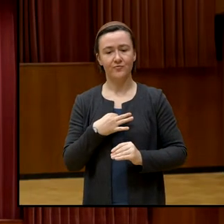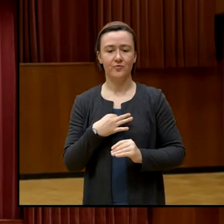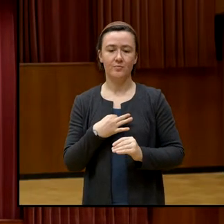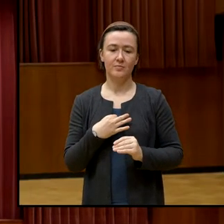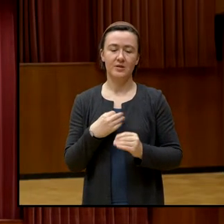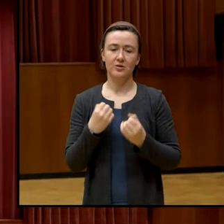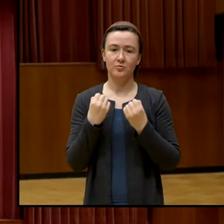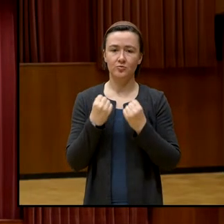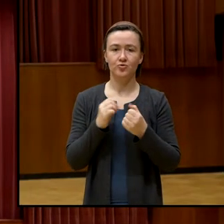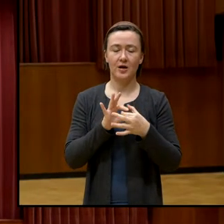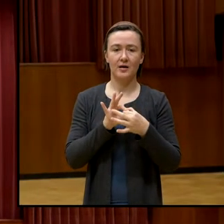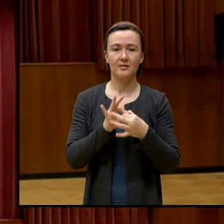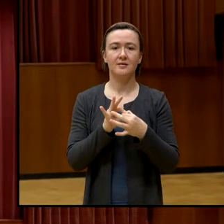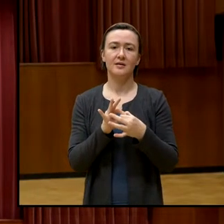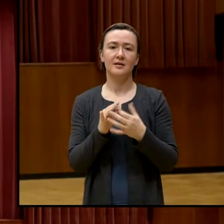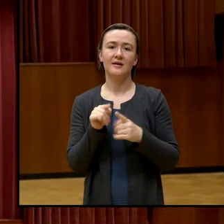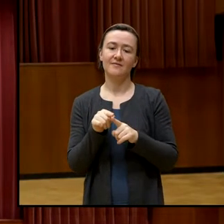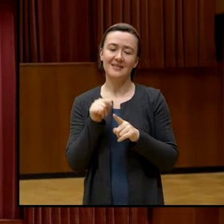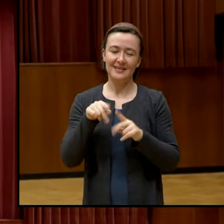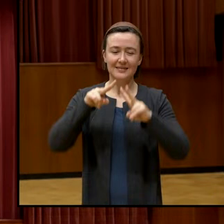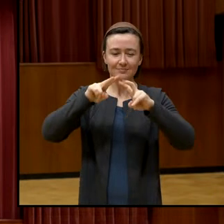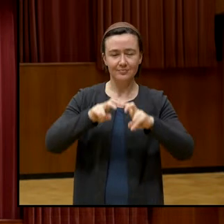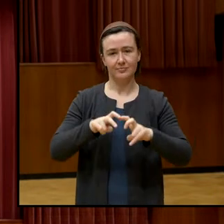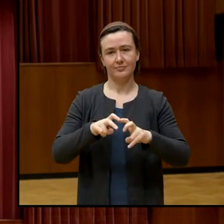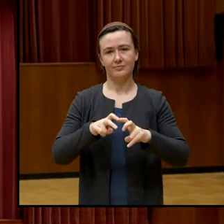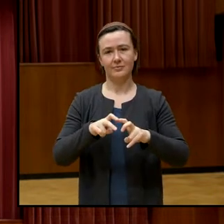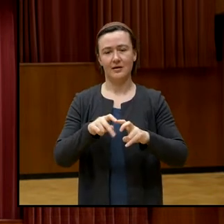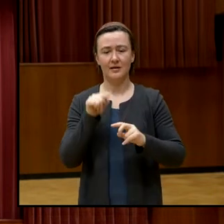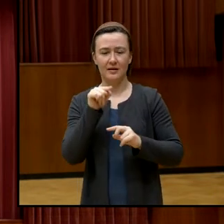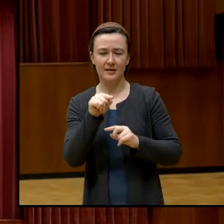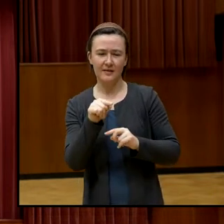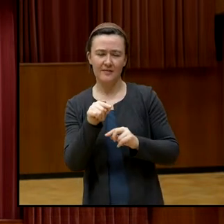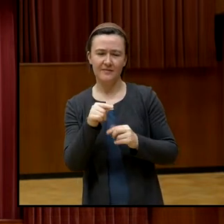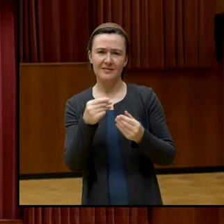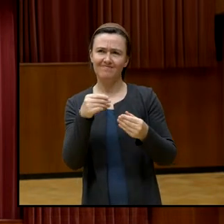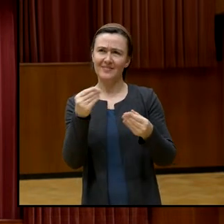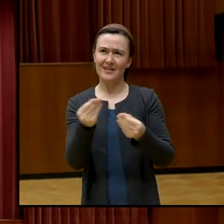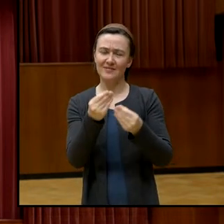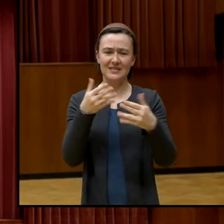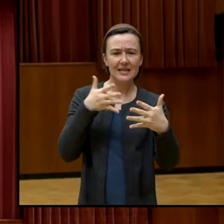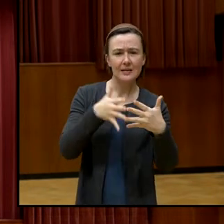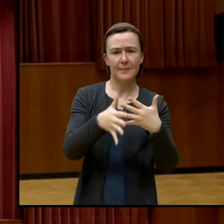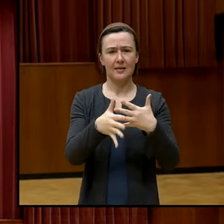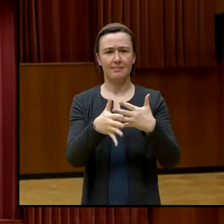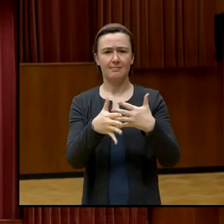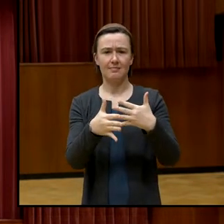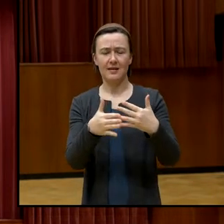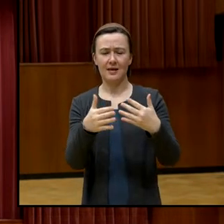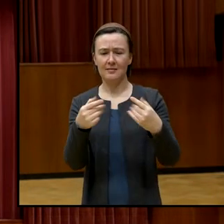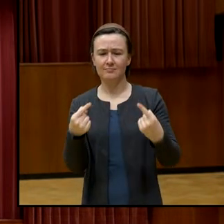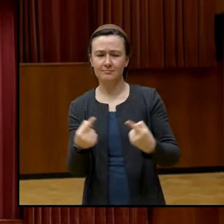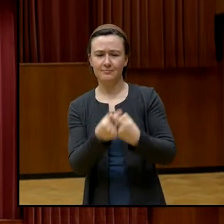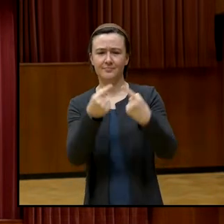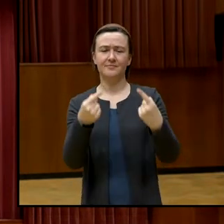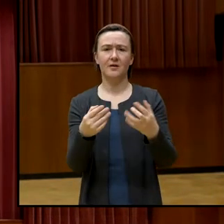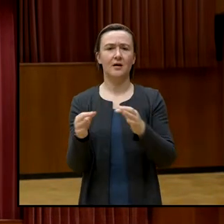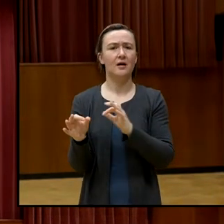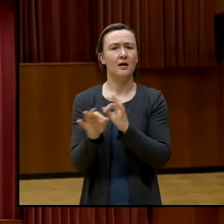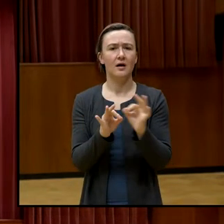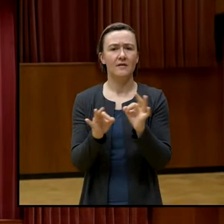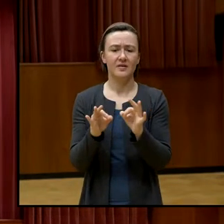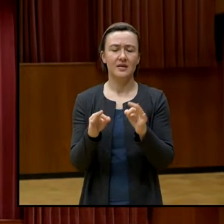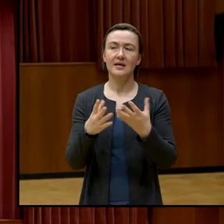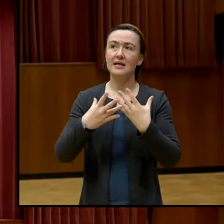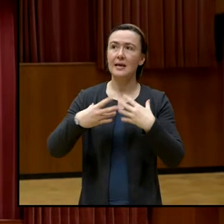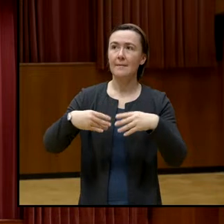strittige Verständnisse geht. Um strittige Verständnisse von Gemeinwohl, von Deutungsweisen,